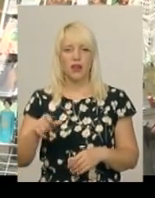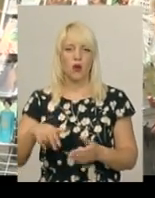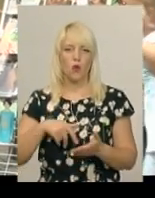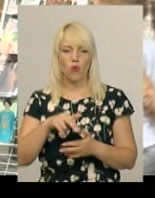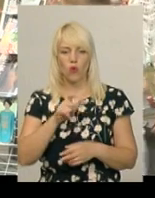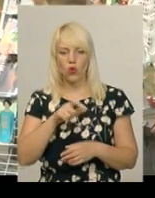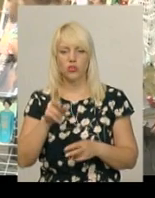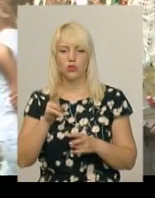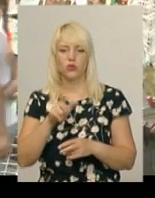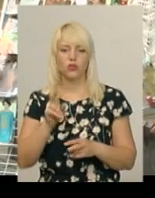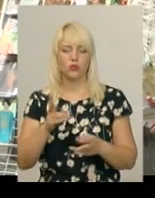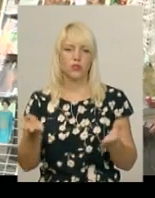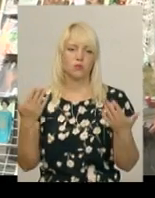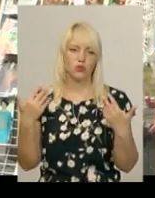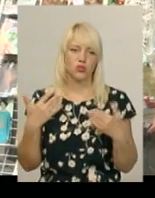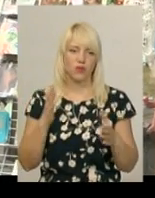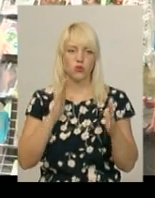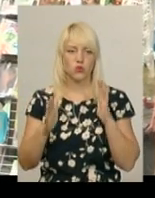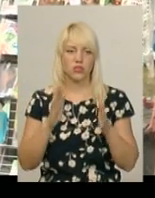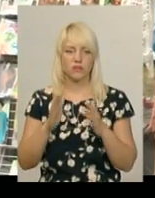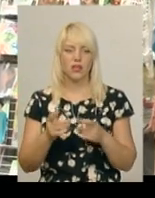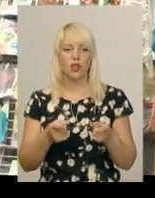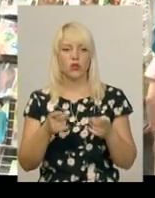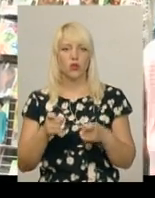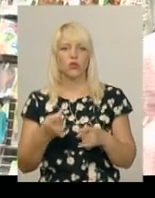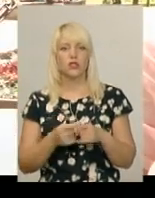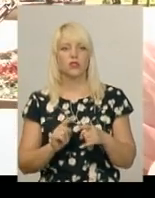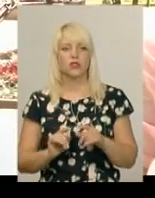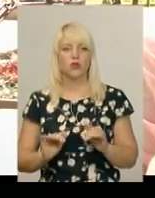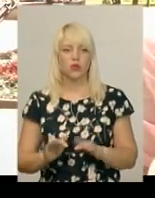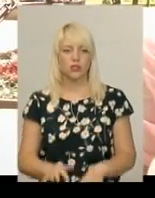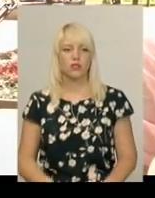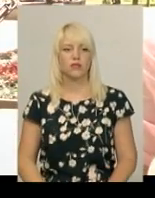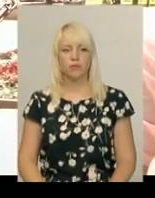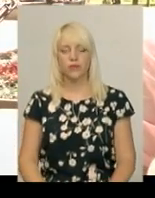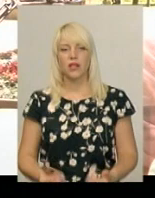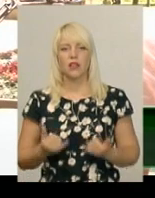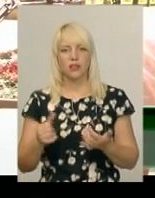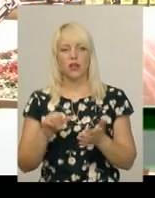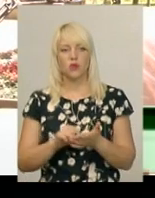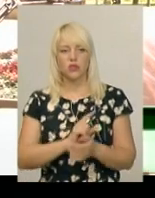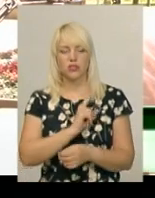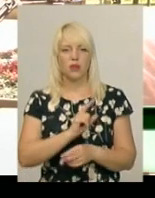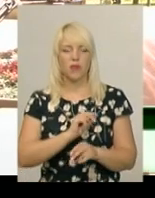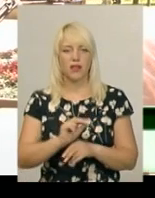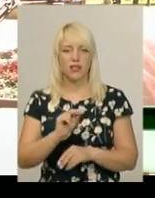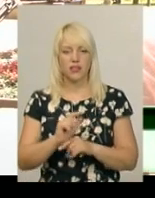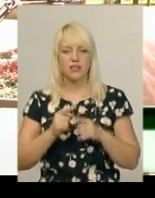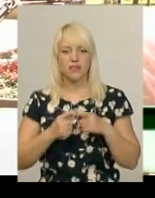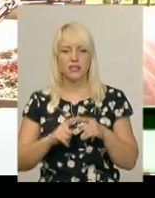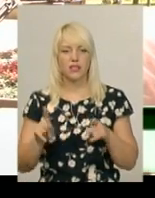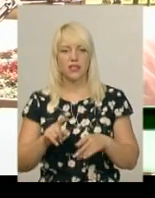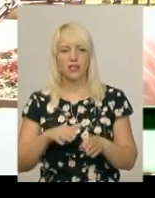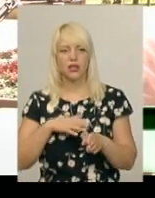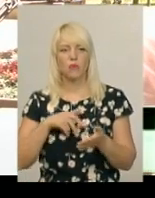люди, які відпочивають в сквері, долучитися до цього дійства. Для участі у мейтер-класі з в'язання, яке проходить у